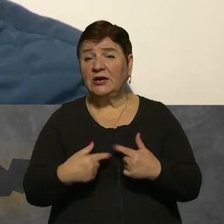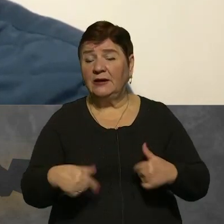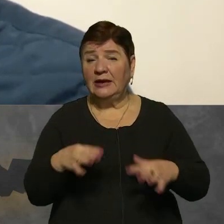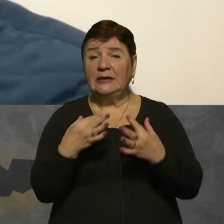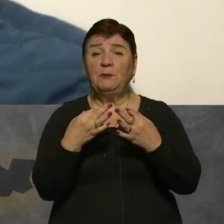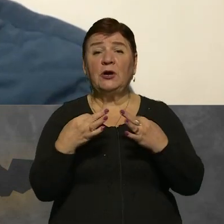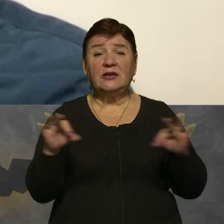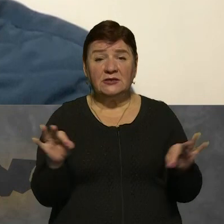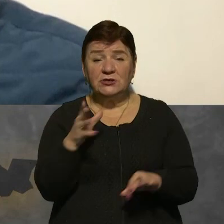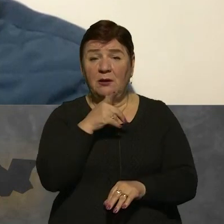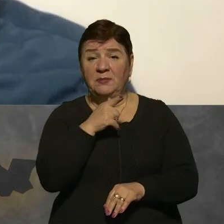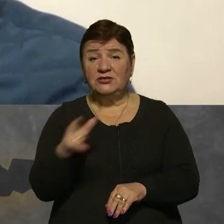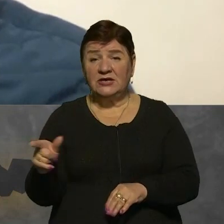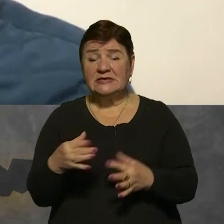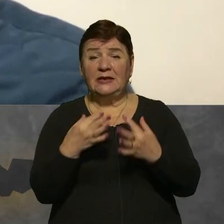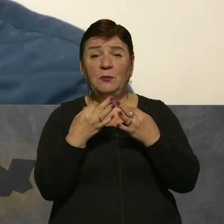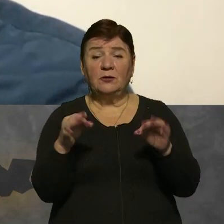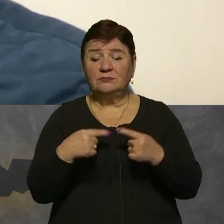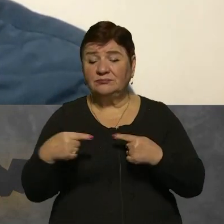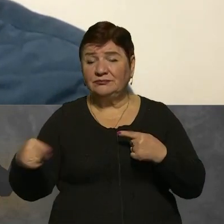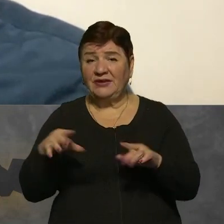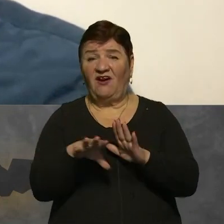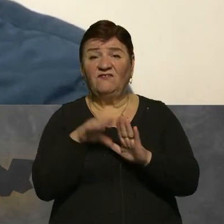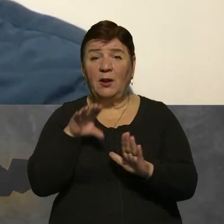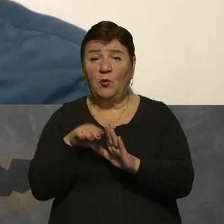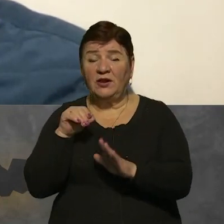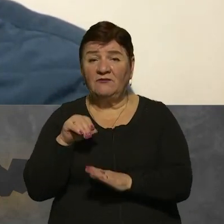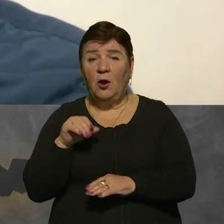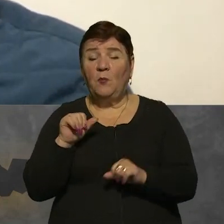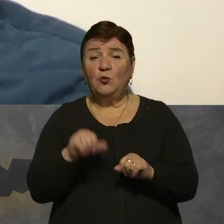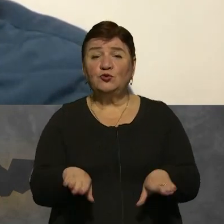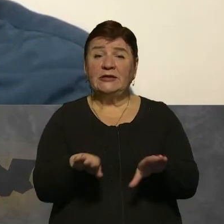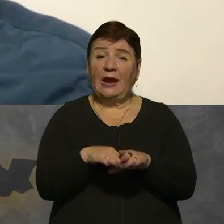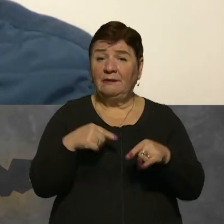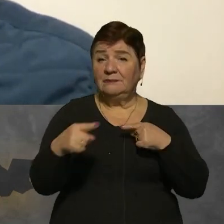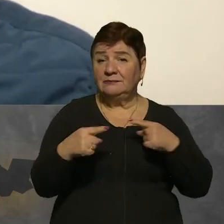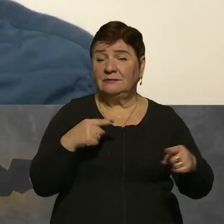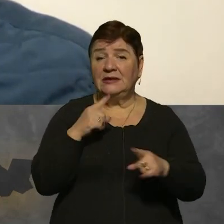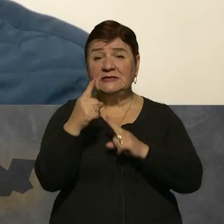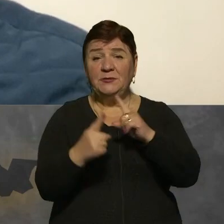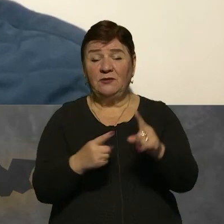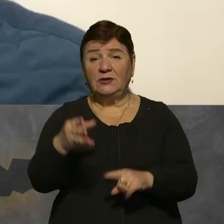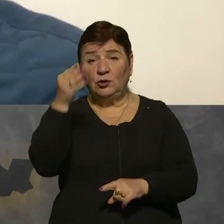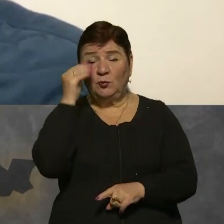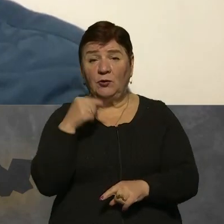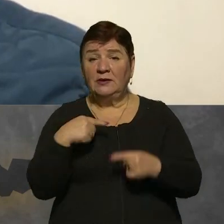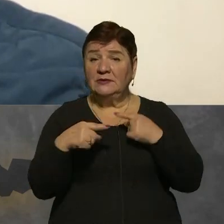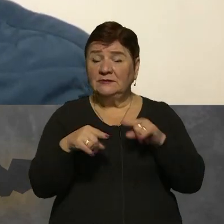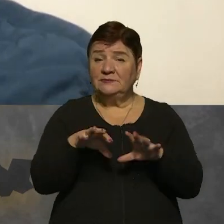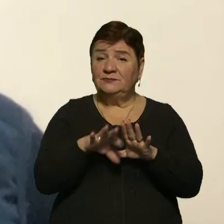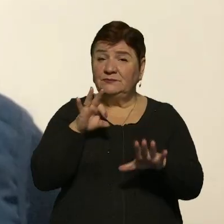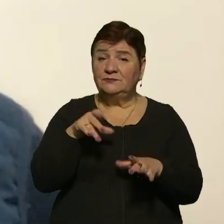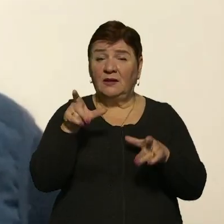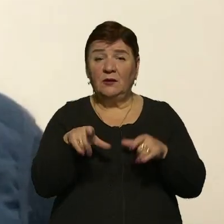демократичні. Під час демократичних різноманітних виборів виборці можуть так чи інакше змінювати свою думку, обирати тих чи інших людей.